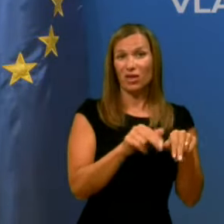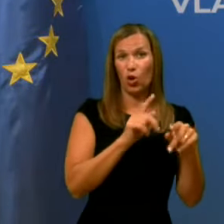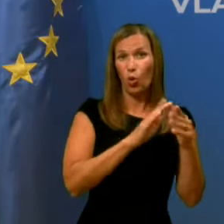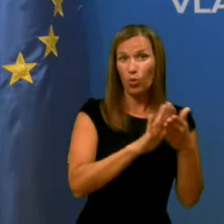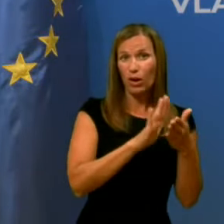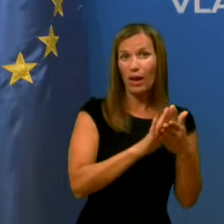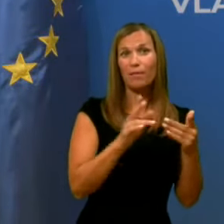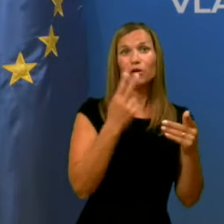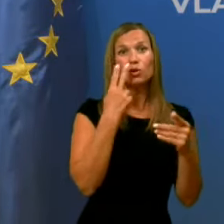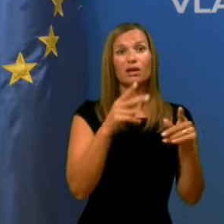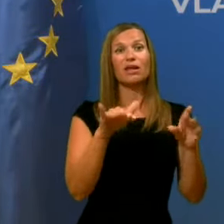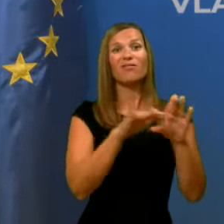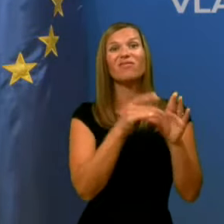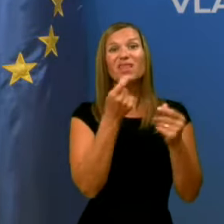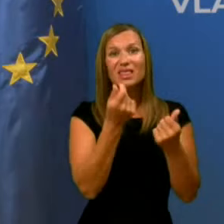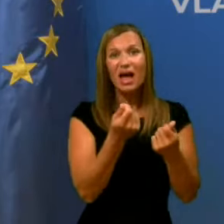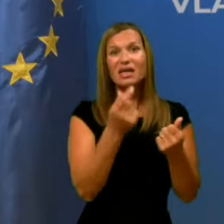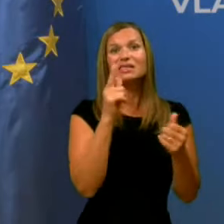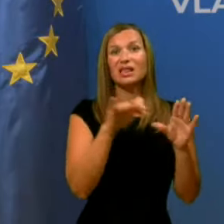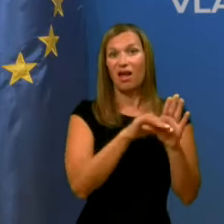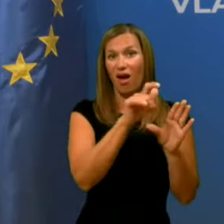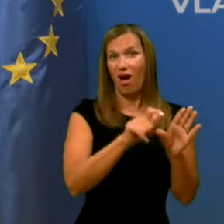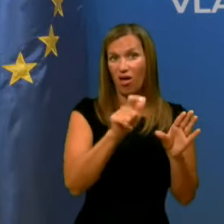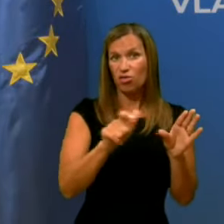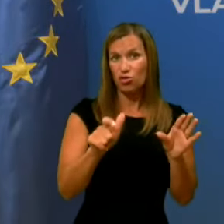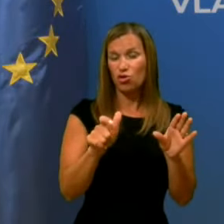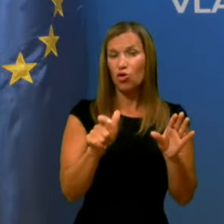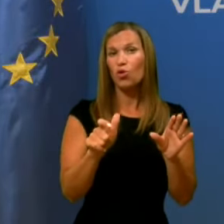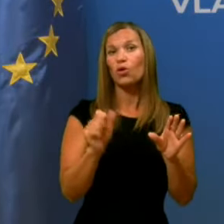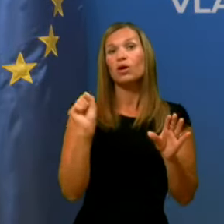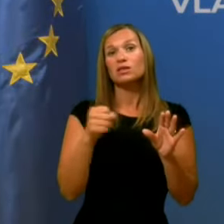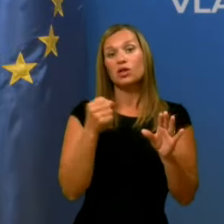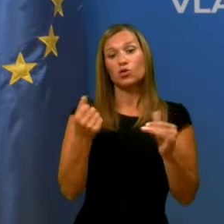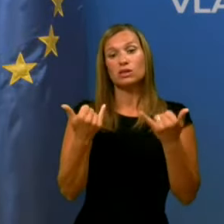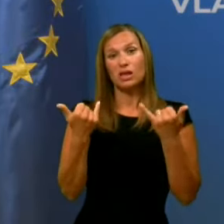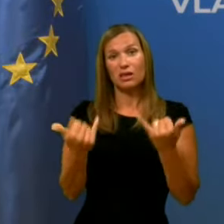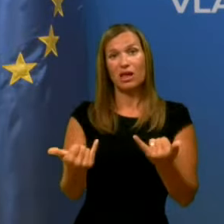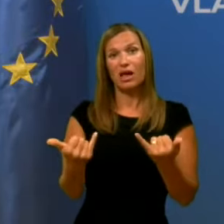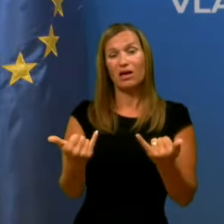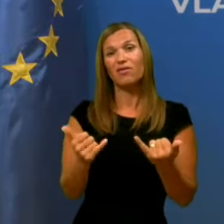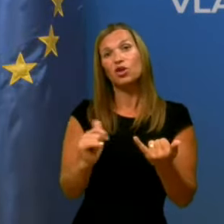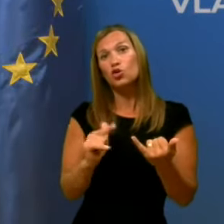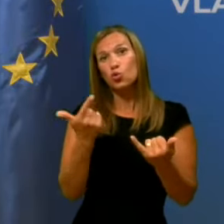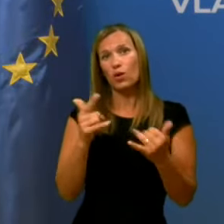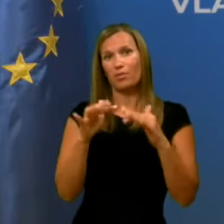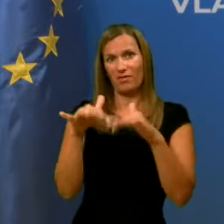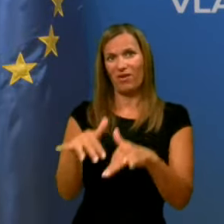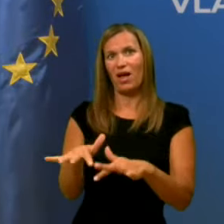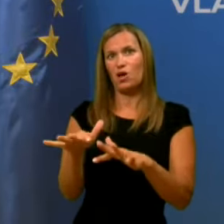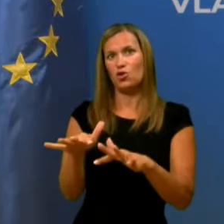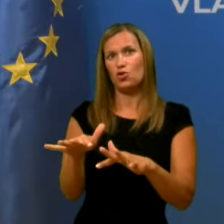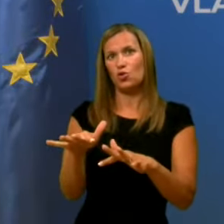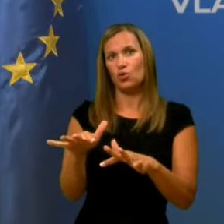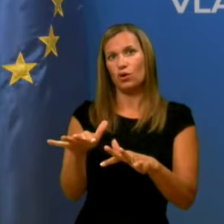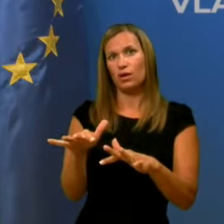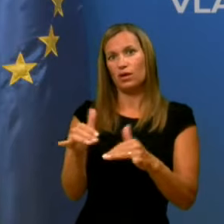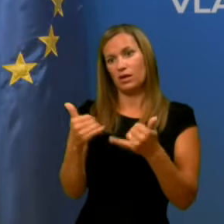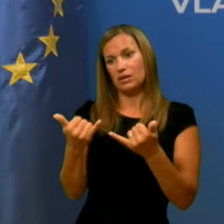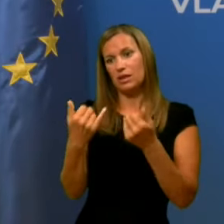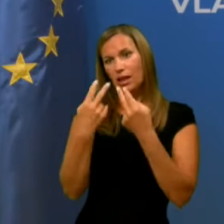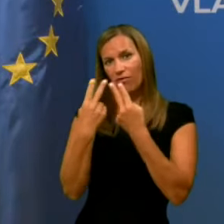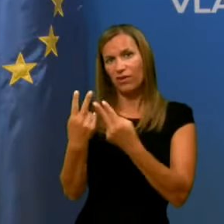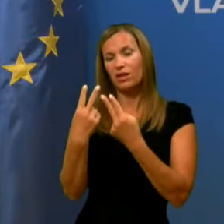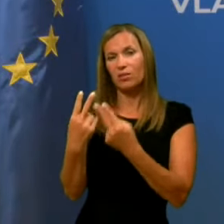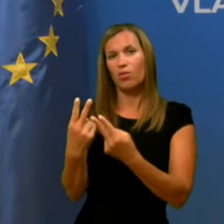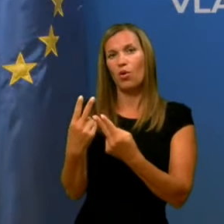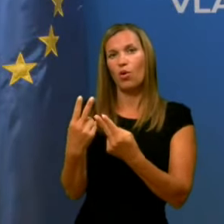financ in kadrov, smo v tem valu, morebitnem drugem valu, ki smo v morda zdaj že priča,